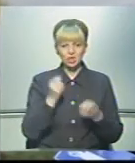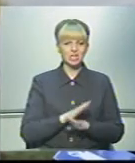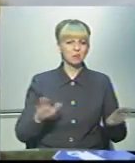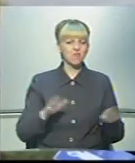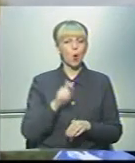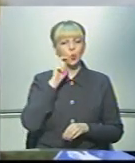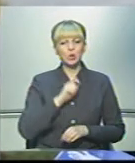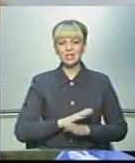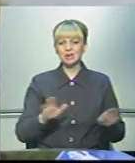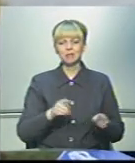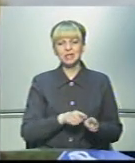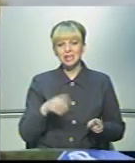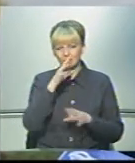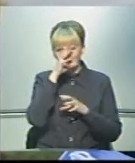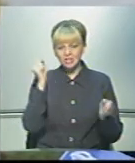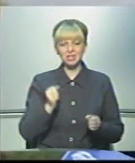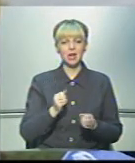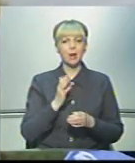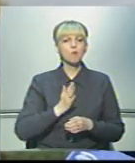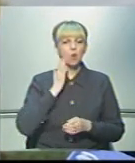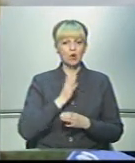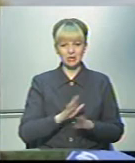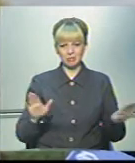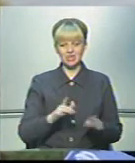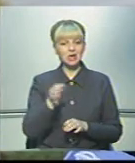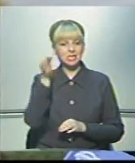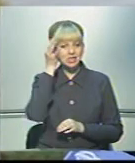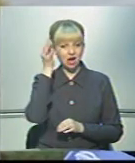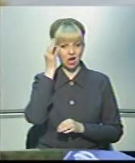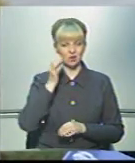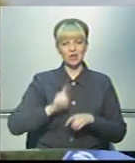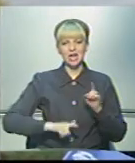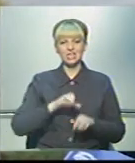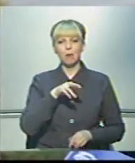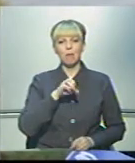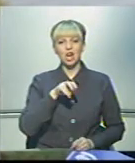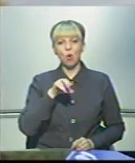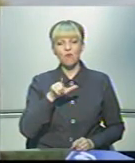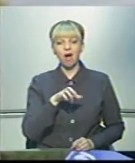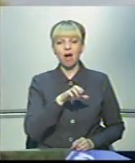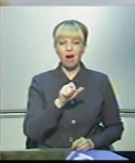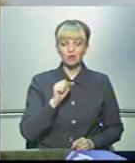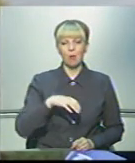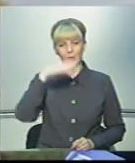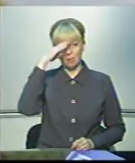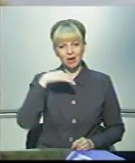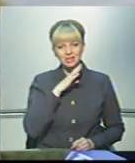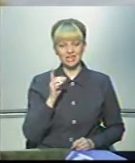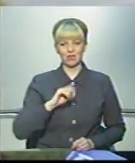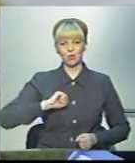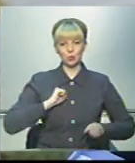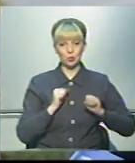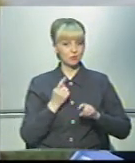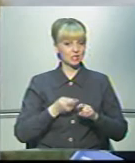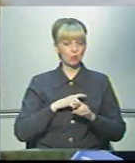українські пісні, цілу ніч співали буковинські пісні. Згадували рідну «Смирокову хату», батьків, друзів. І